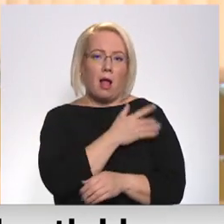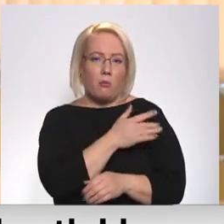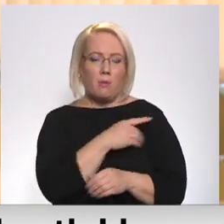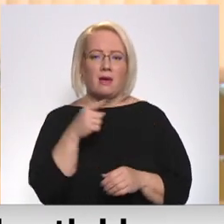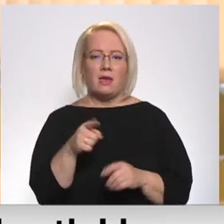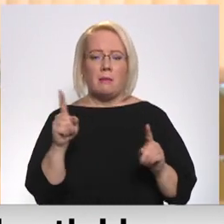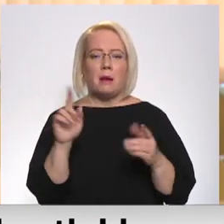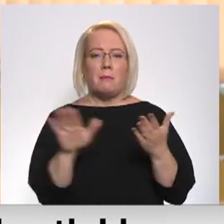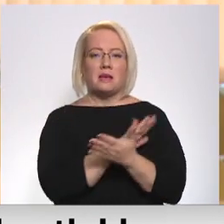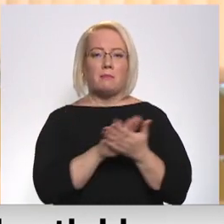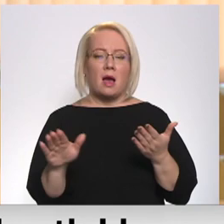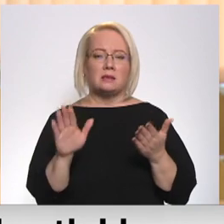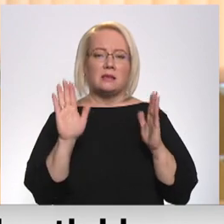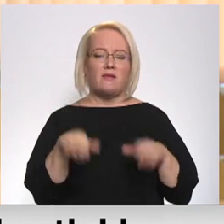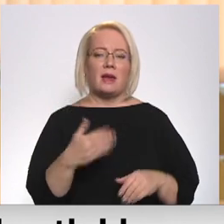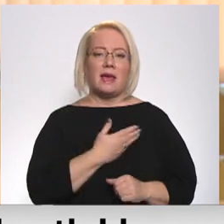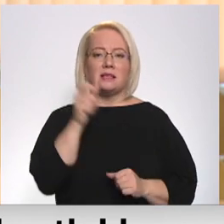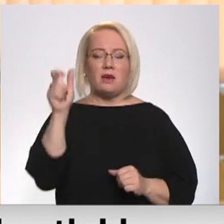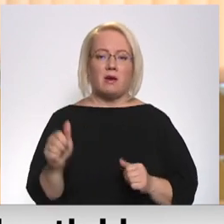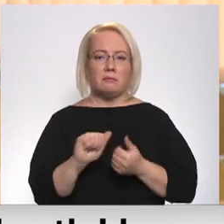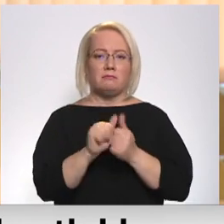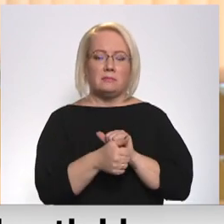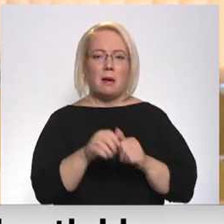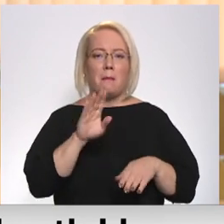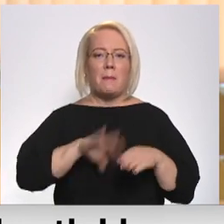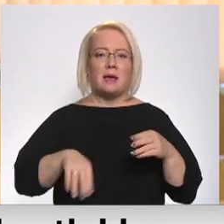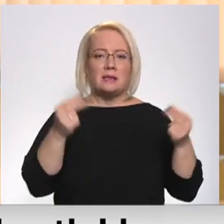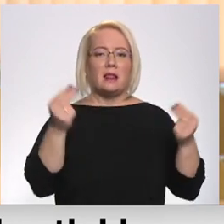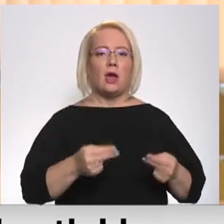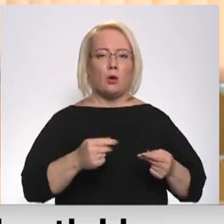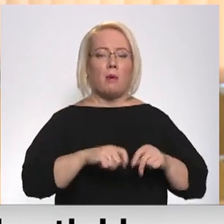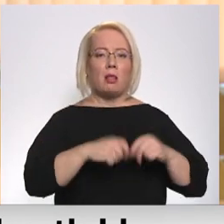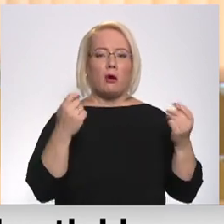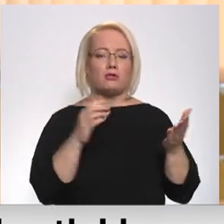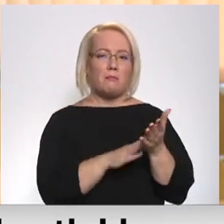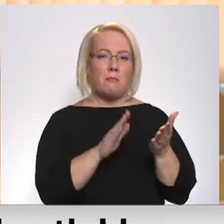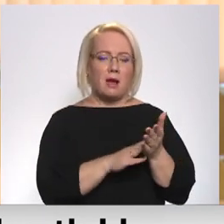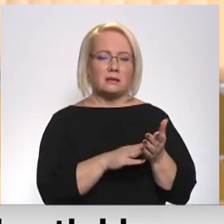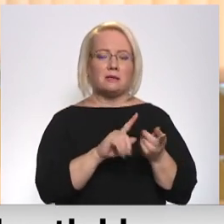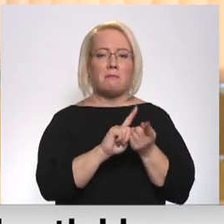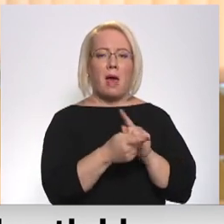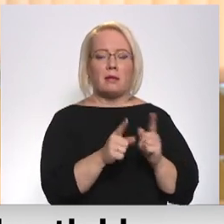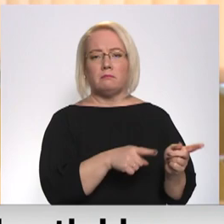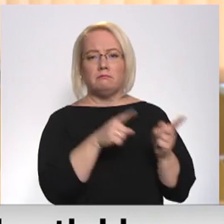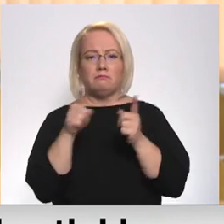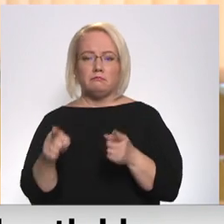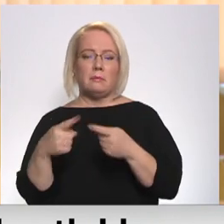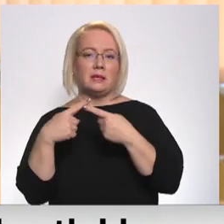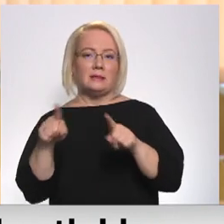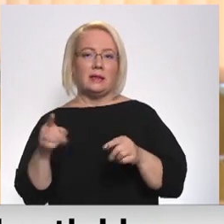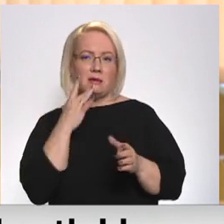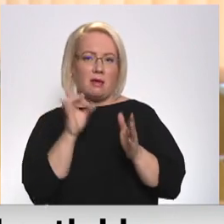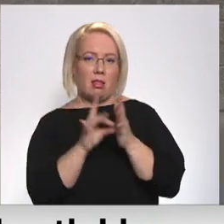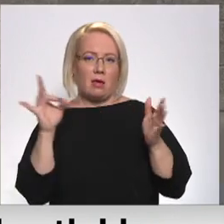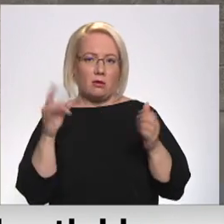nomainīt tirkotāju, un pāriet pie kāda, kas sniedz